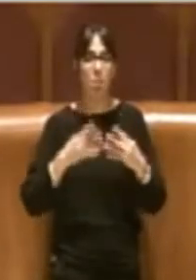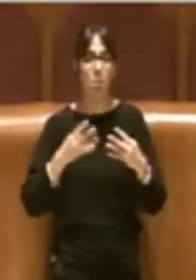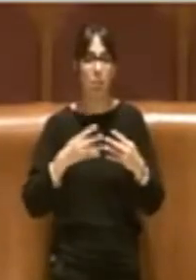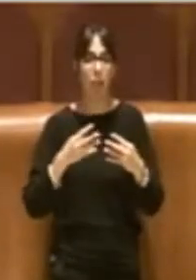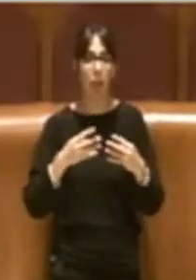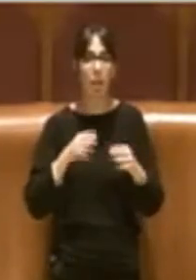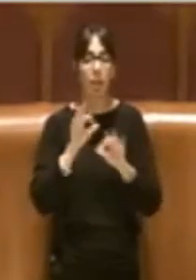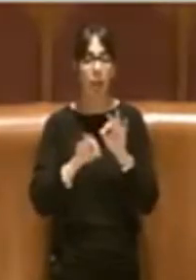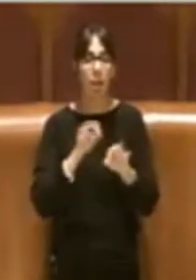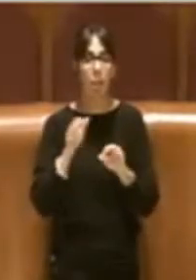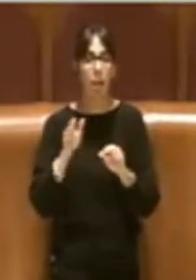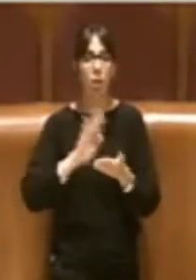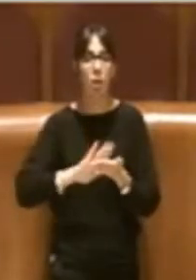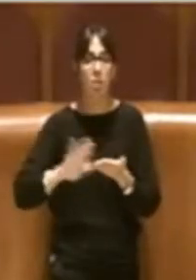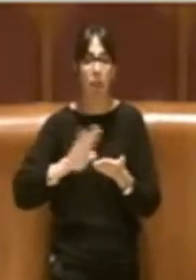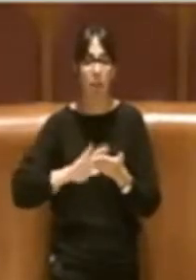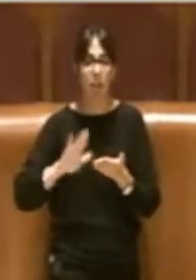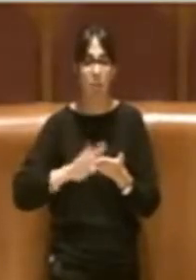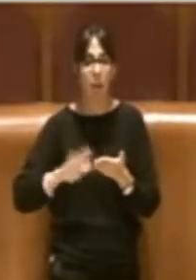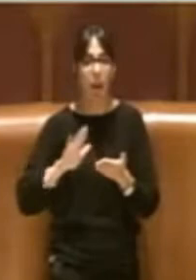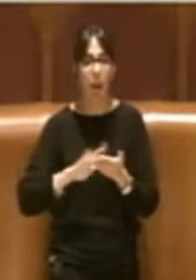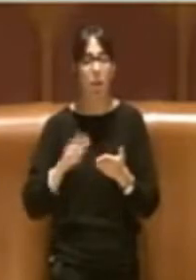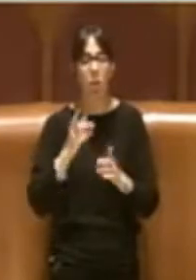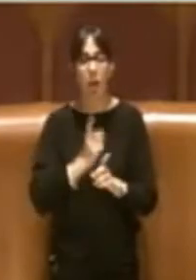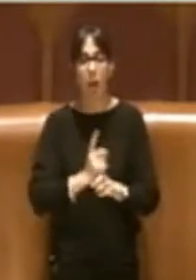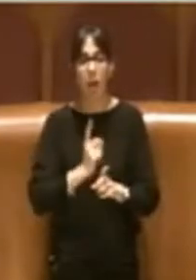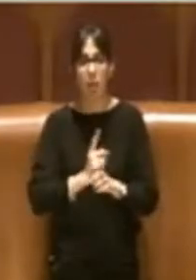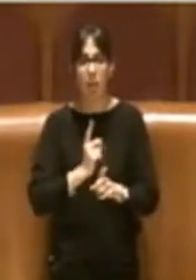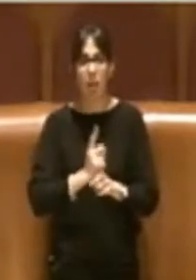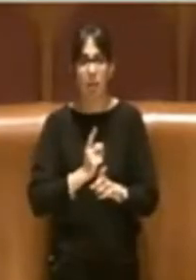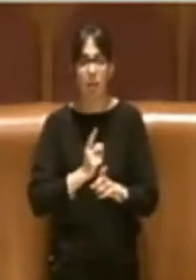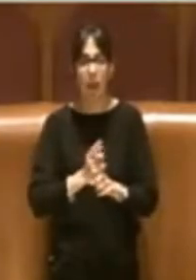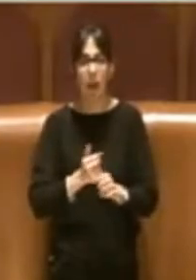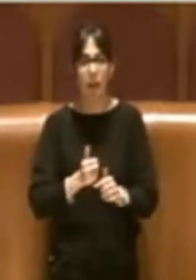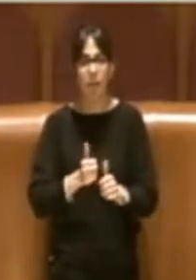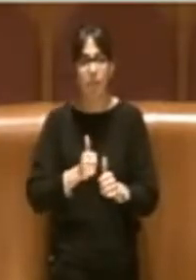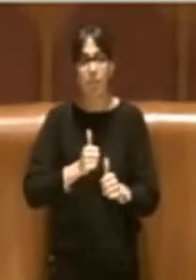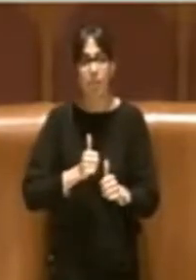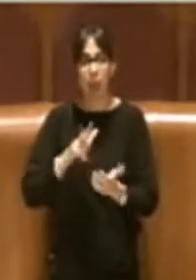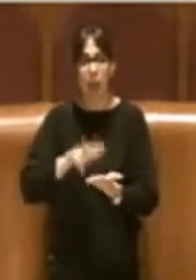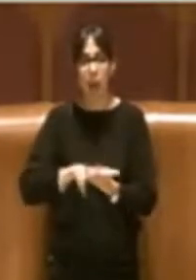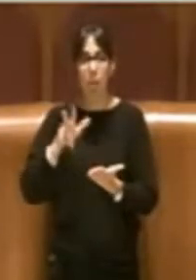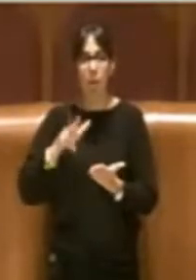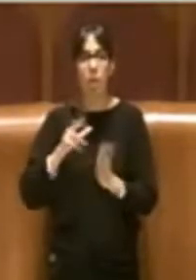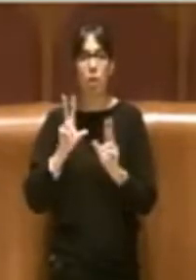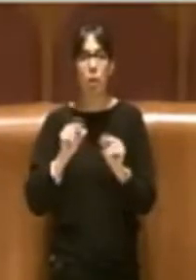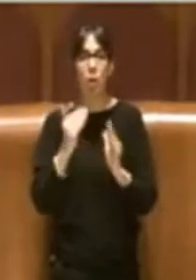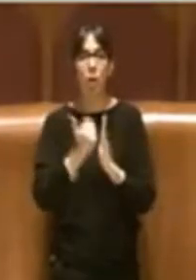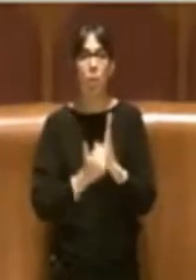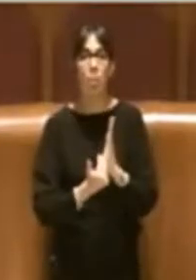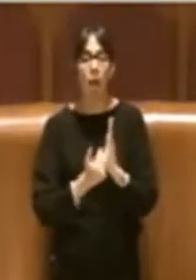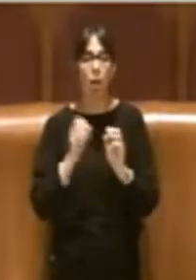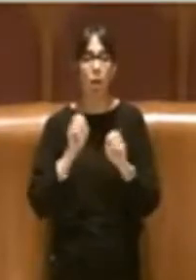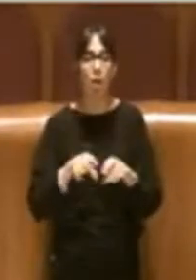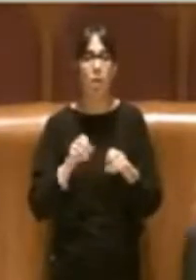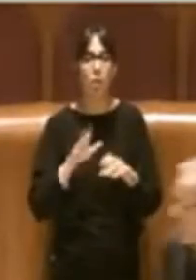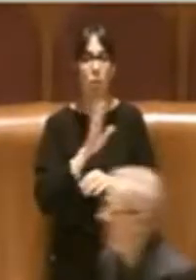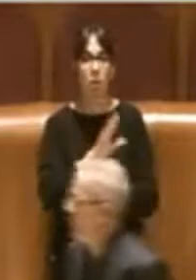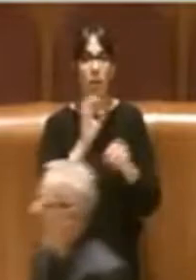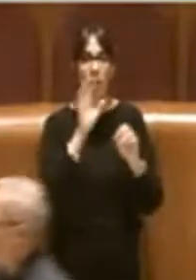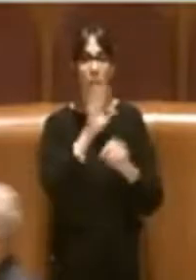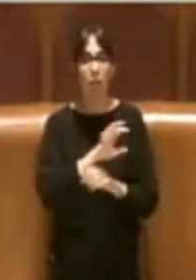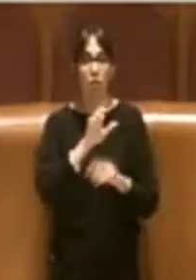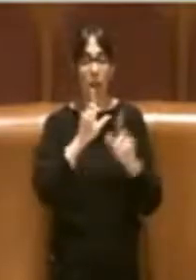si rendessero necessari a seguito dell'approvazione del nuovo piano dei rifiuti della Regione Lazio. Noi ne abbiamo ampiamente